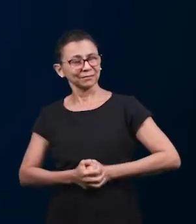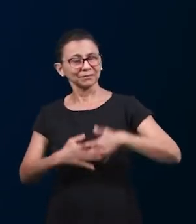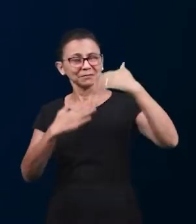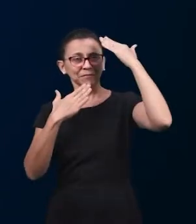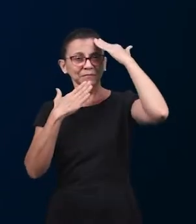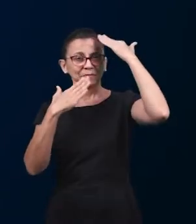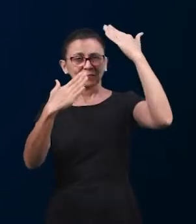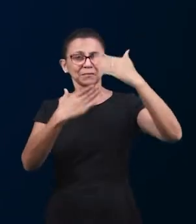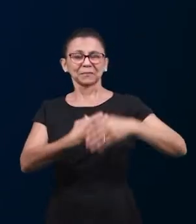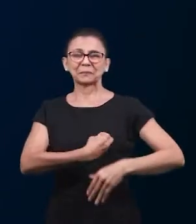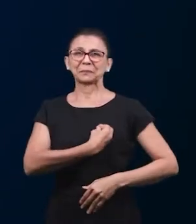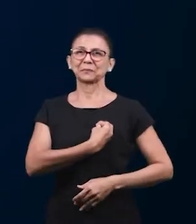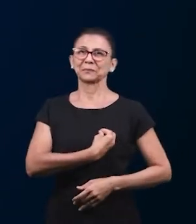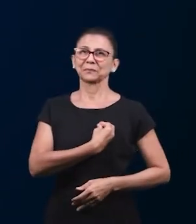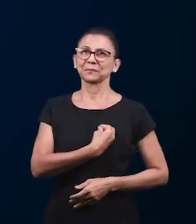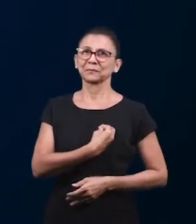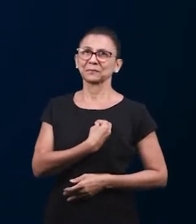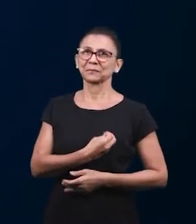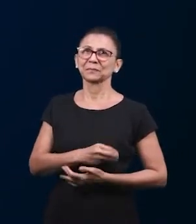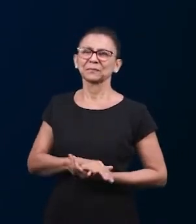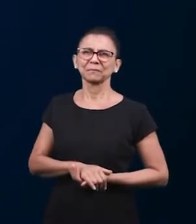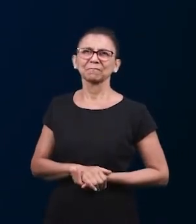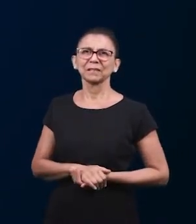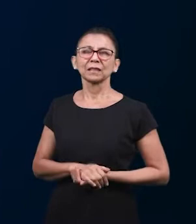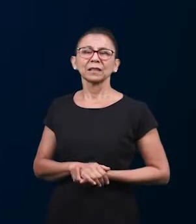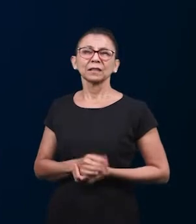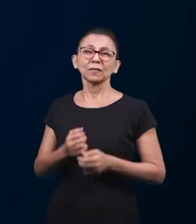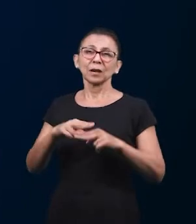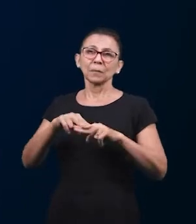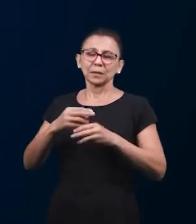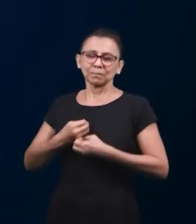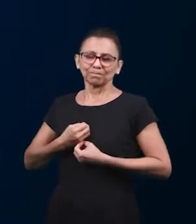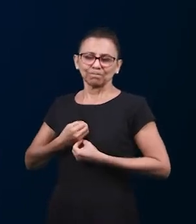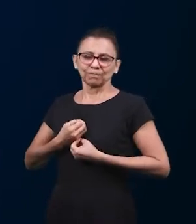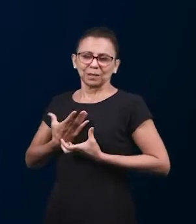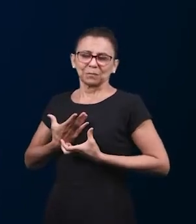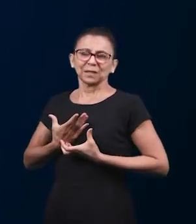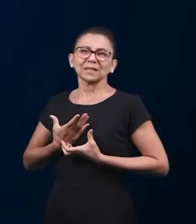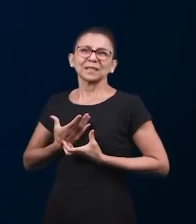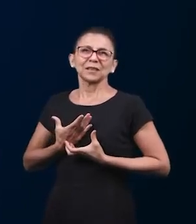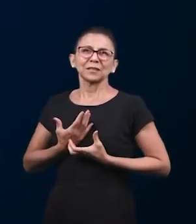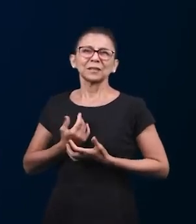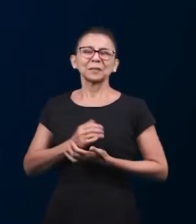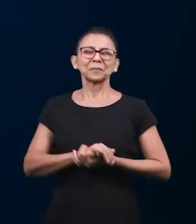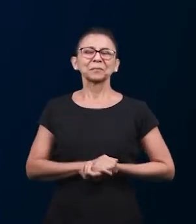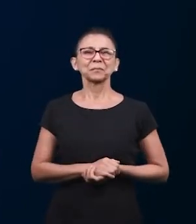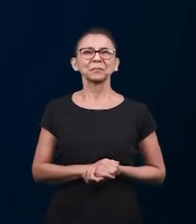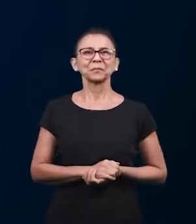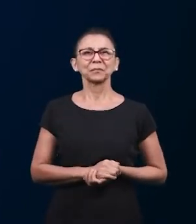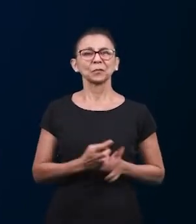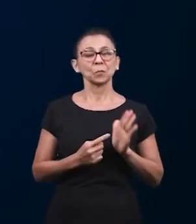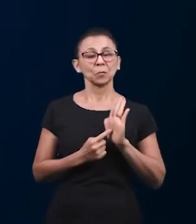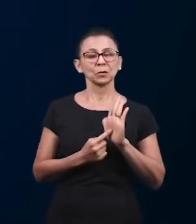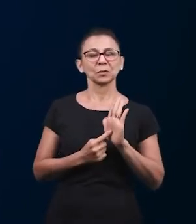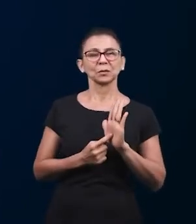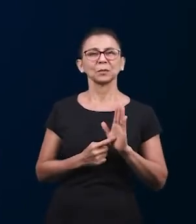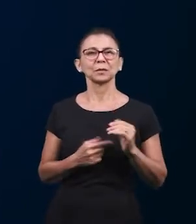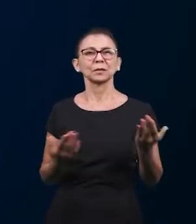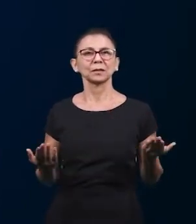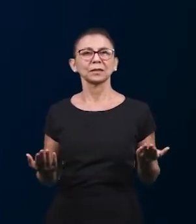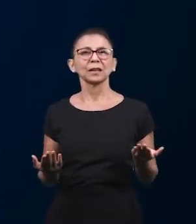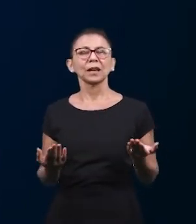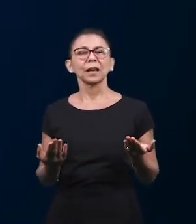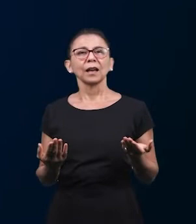Ареэлис, благодарим вас за ваше участие, за то, что вы выражаете то, что